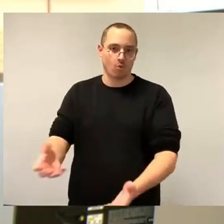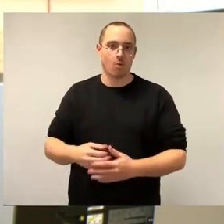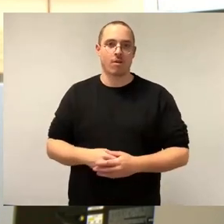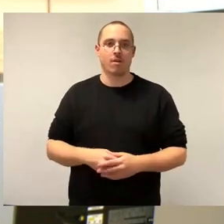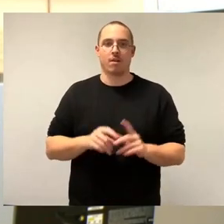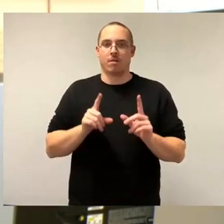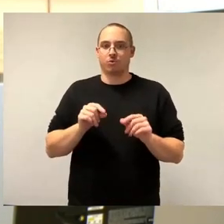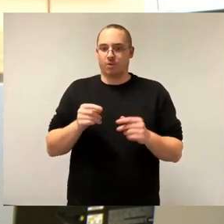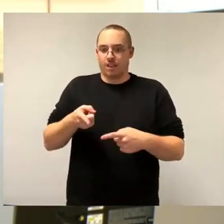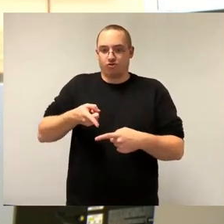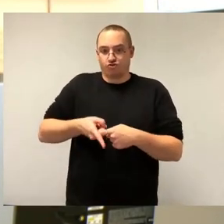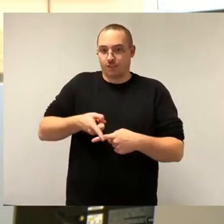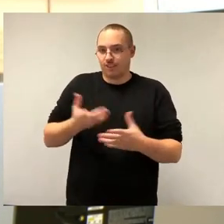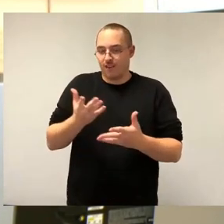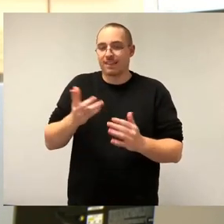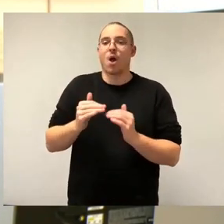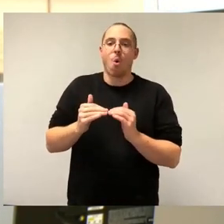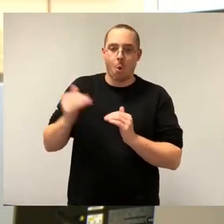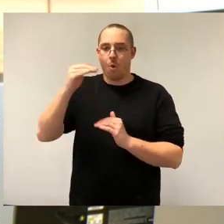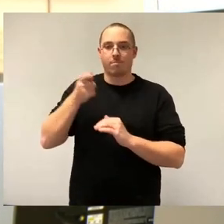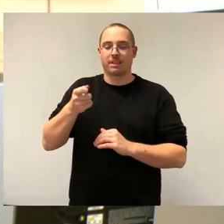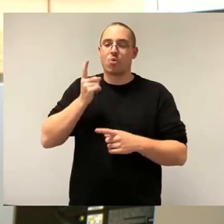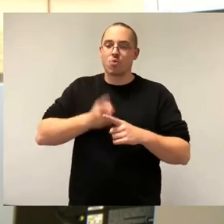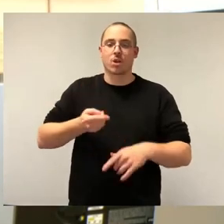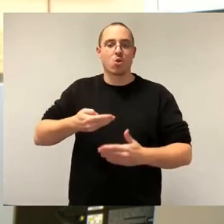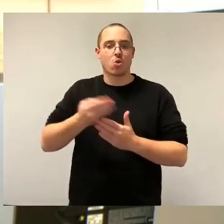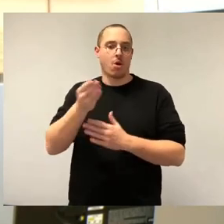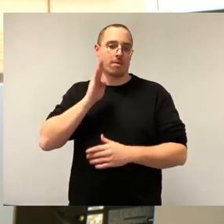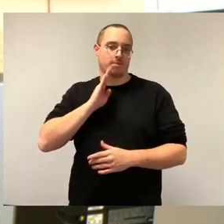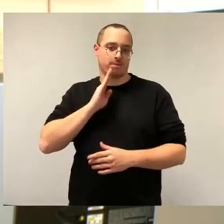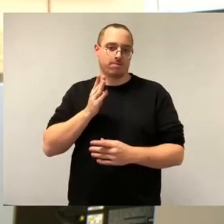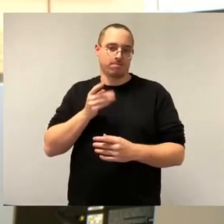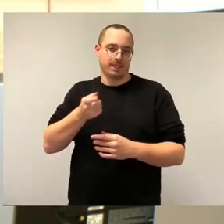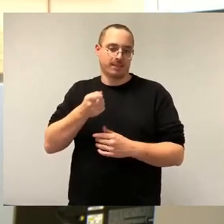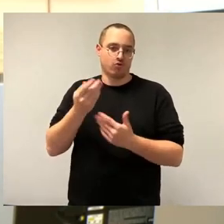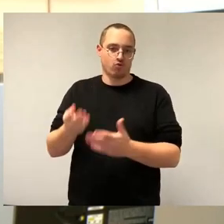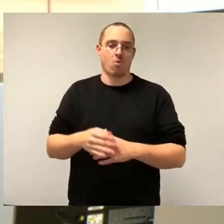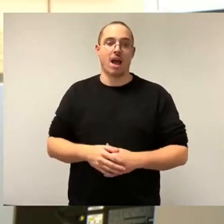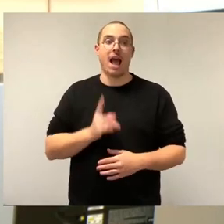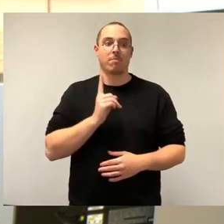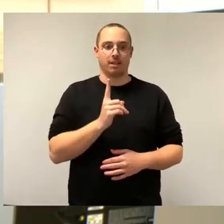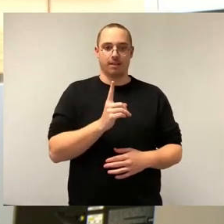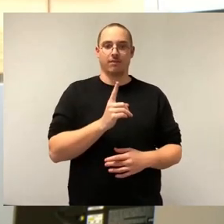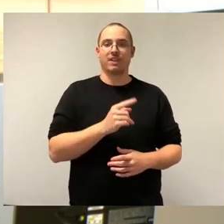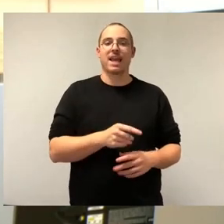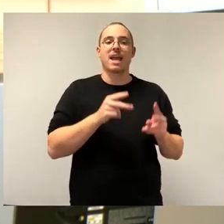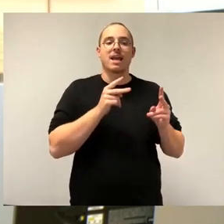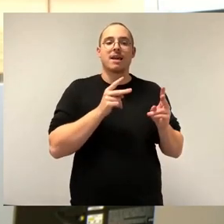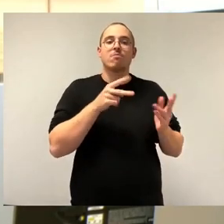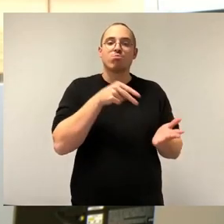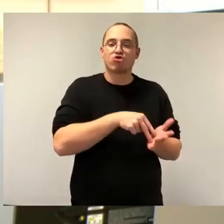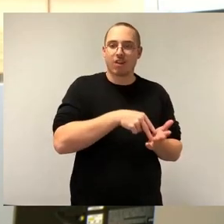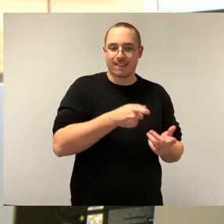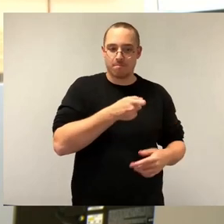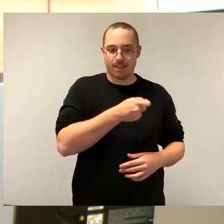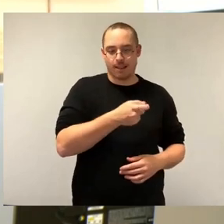und von neuen Mieten. Die ganzen Bestandsmieten, die in aller Regel deutlich niedriger sind, die werden hier nicht mit einberechnet.